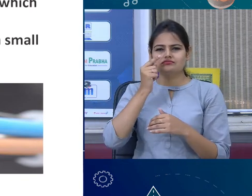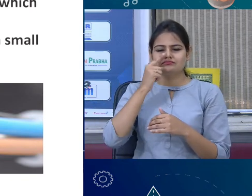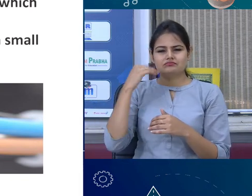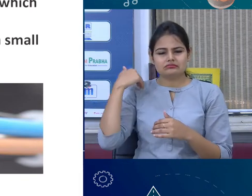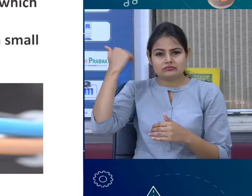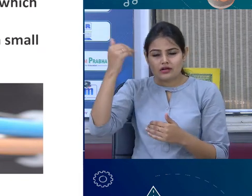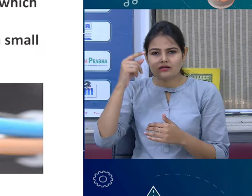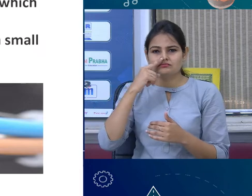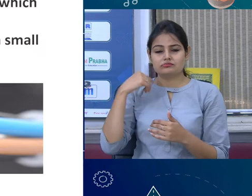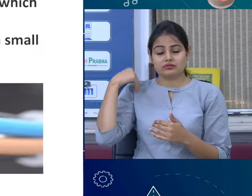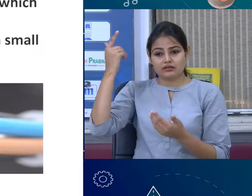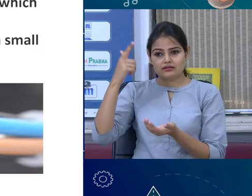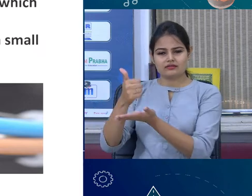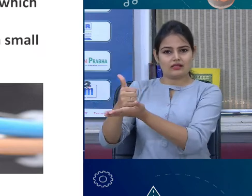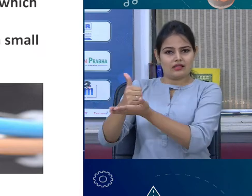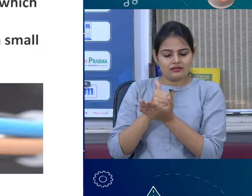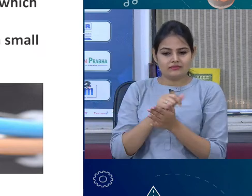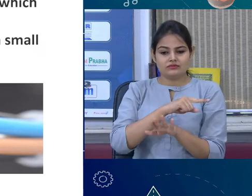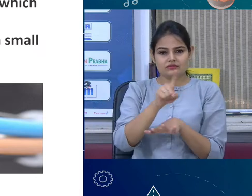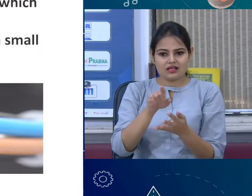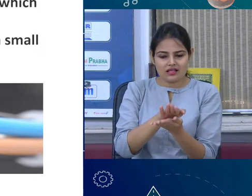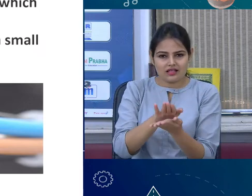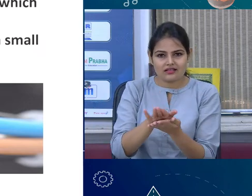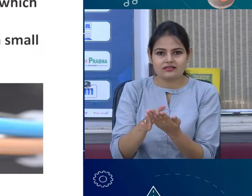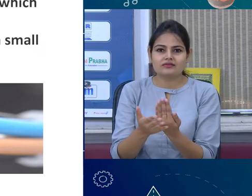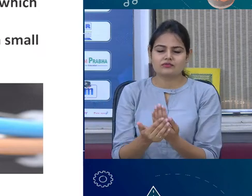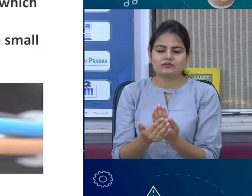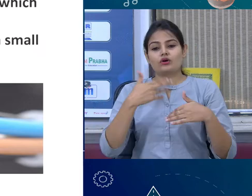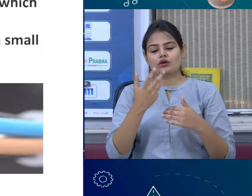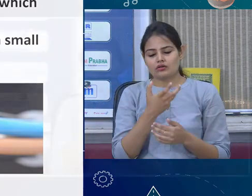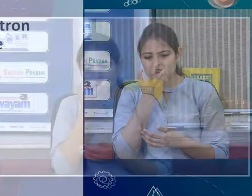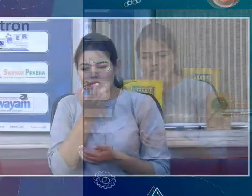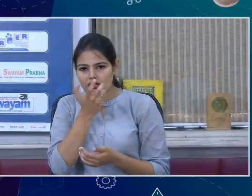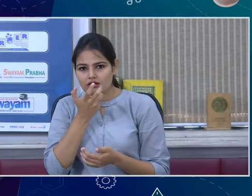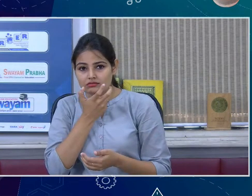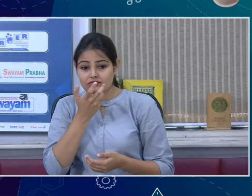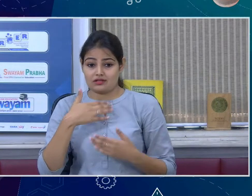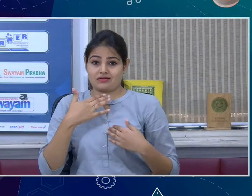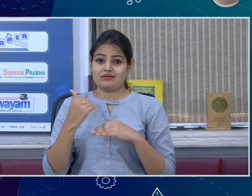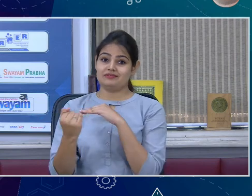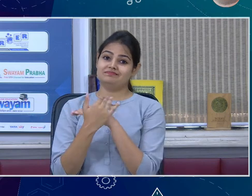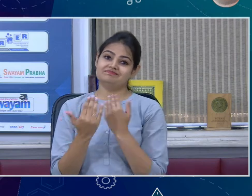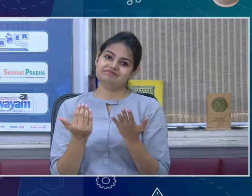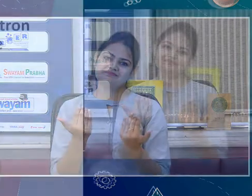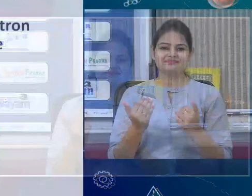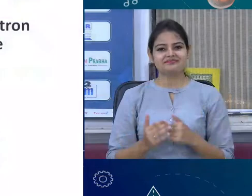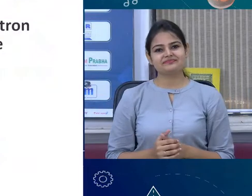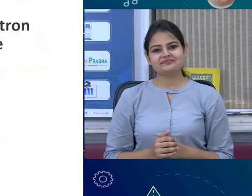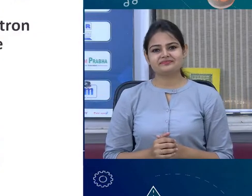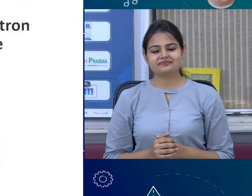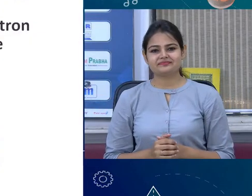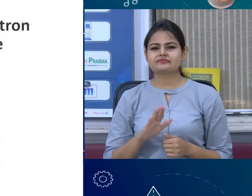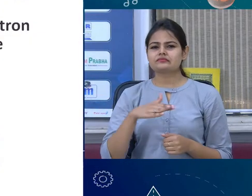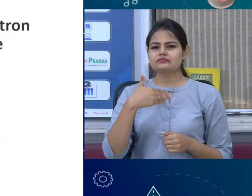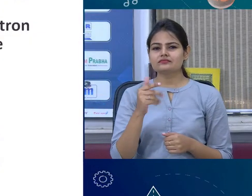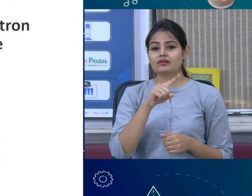च या वर्बली भी हमें रिकॉर्ड करके भीज सकते हैं सेगंड होमग ऐसा हो सकता है कि आप एलेक्ट्रॉन दॉट